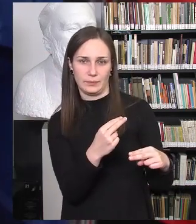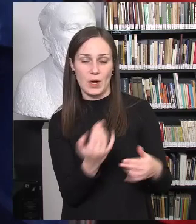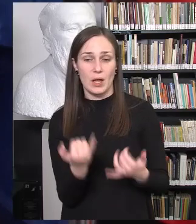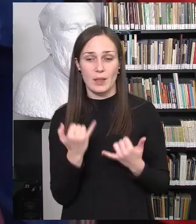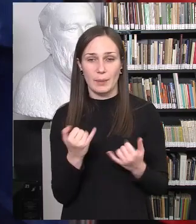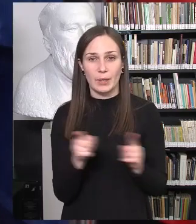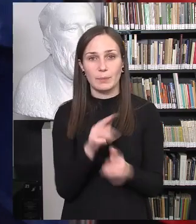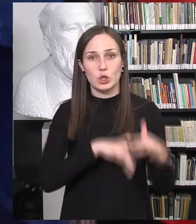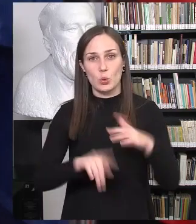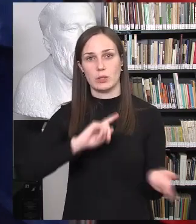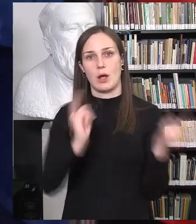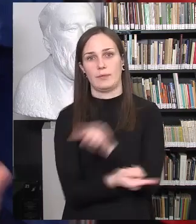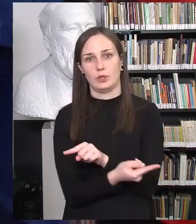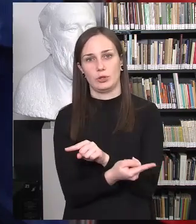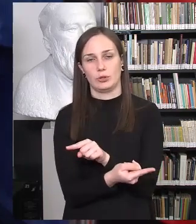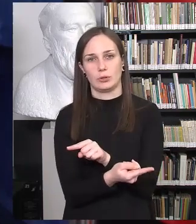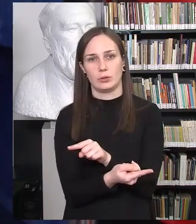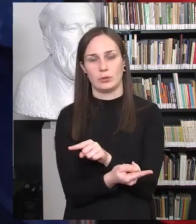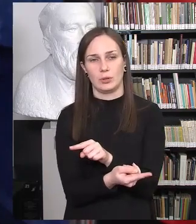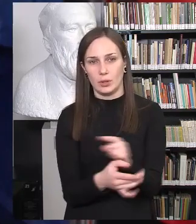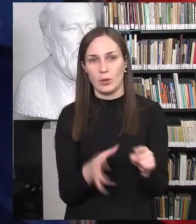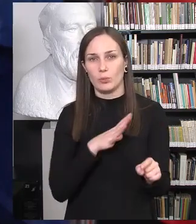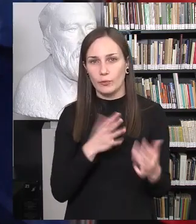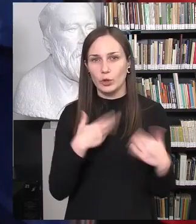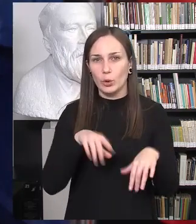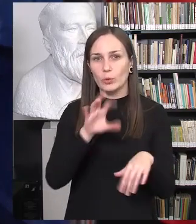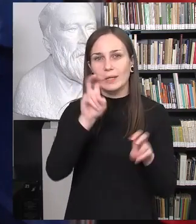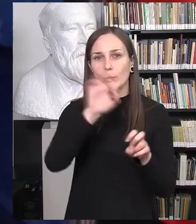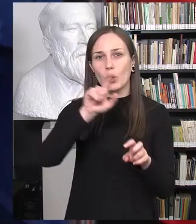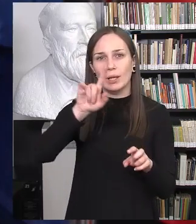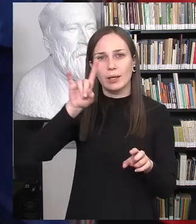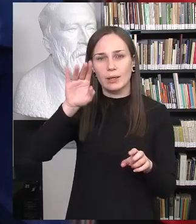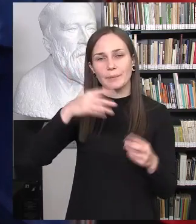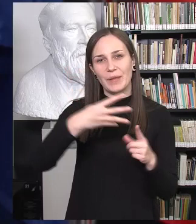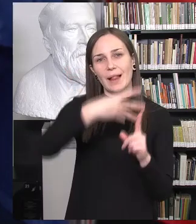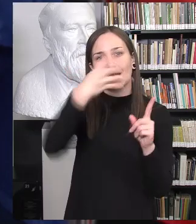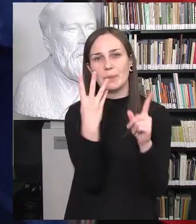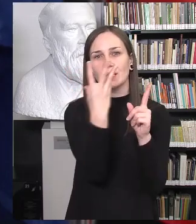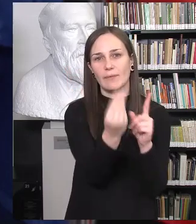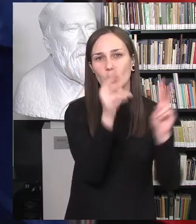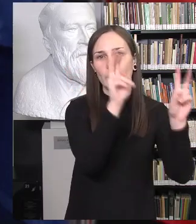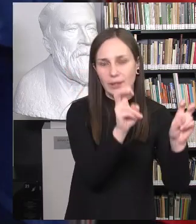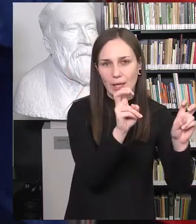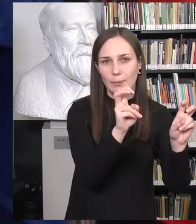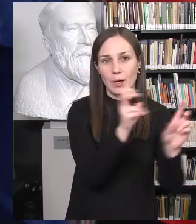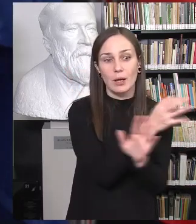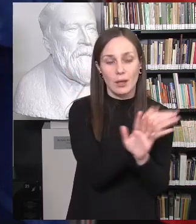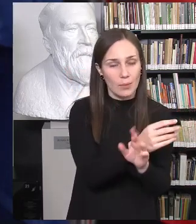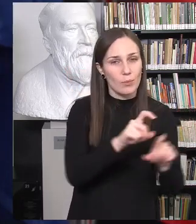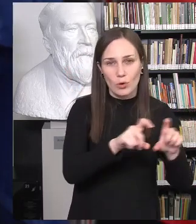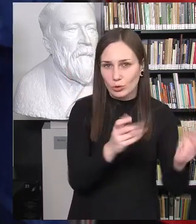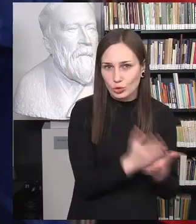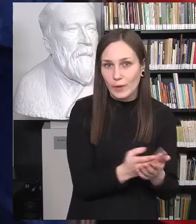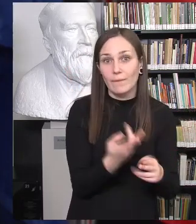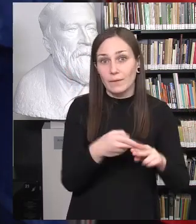tokio atvirkštinę situaciją, pavyzdžiui, jau užsiminam ar ne apie LGBT temą, kuri iki šiol mokyklose ir kartu, ir dėl tam tikrų